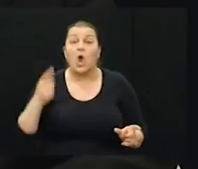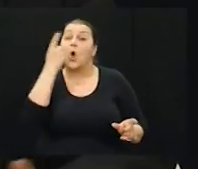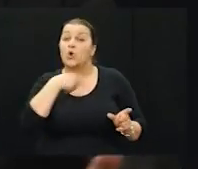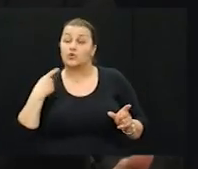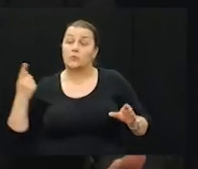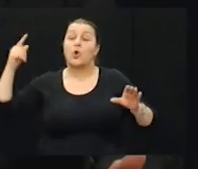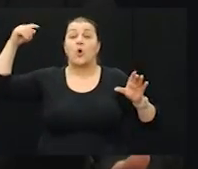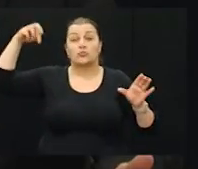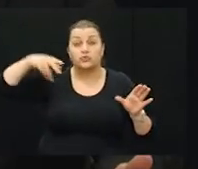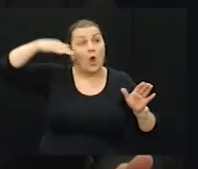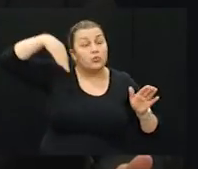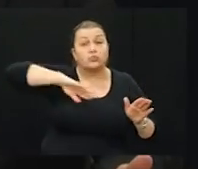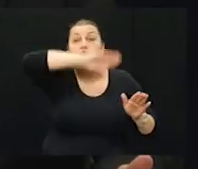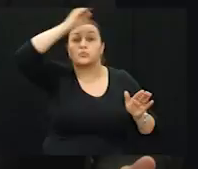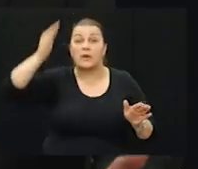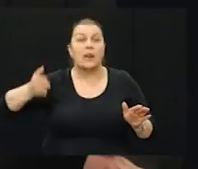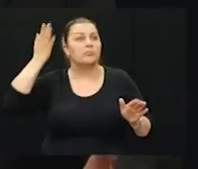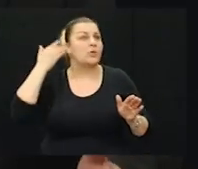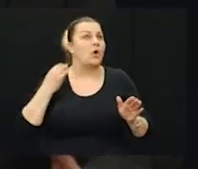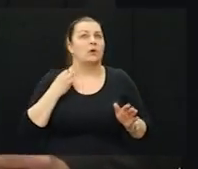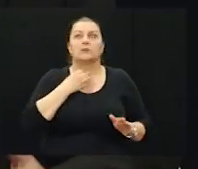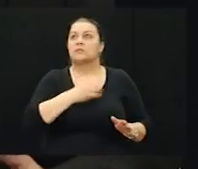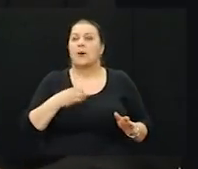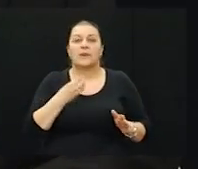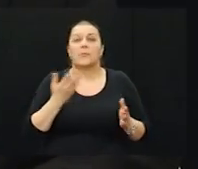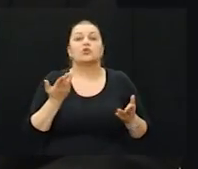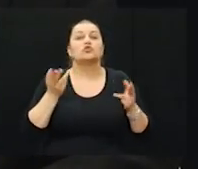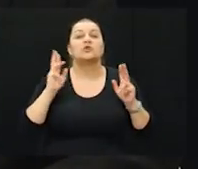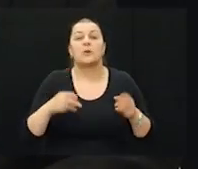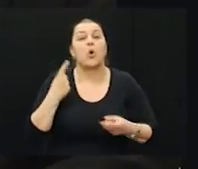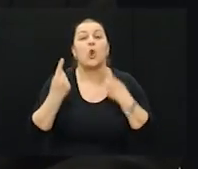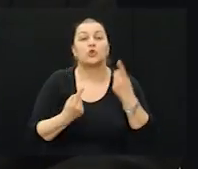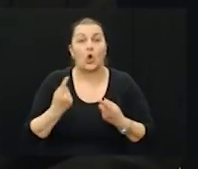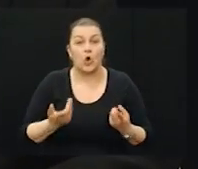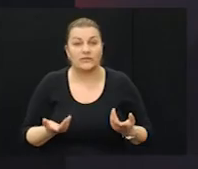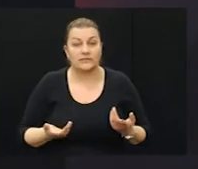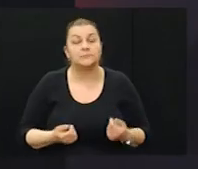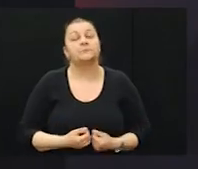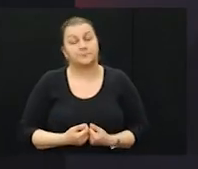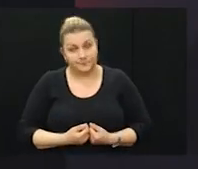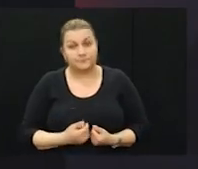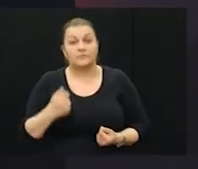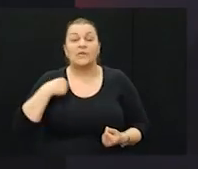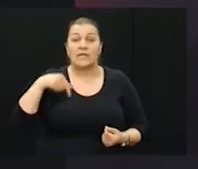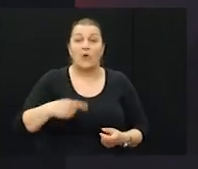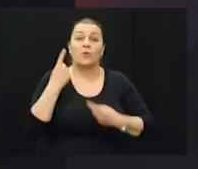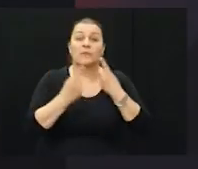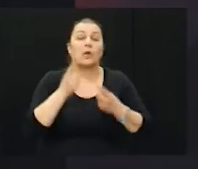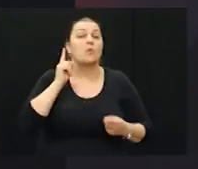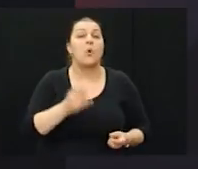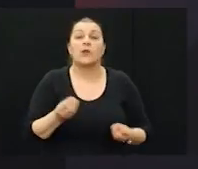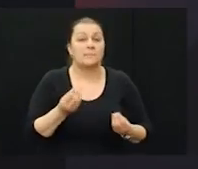tunel i bio zaprepašten svim onim što je moglo kasnije se dogoditi. Ja ovom prigodom moram nešto